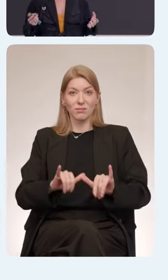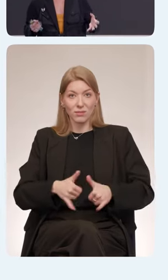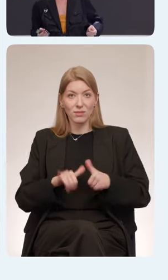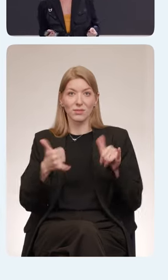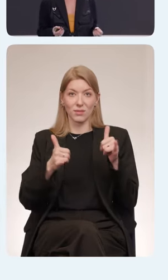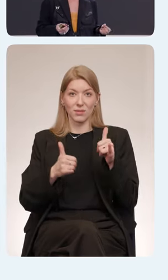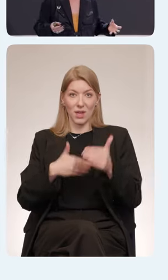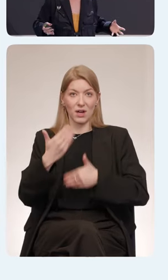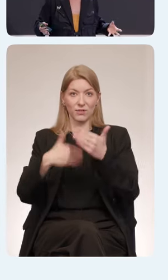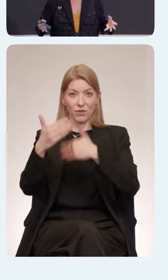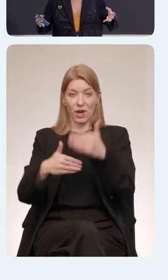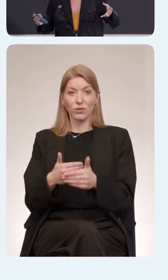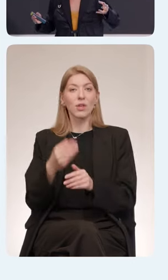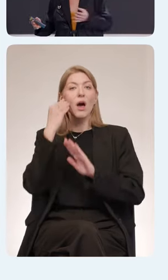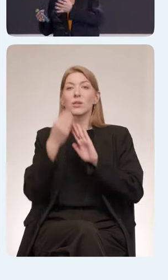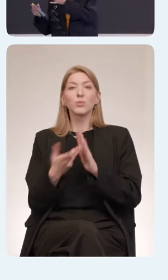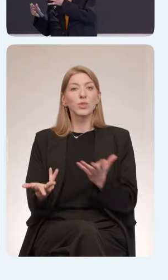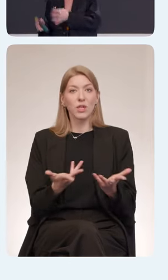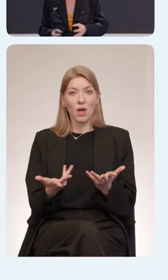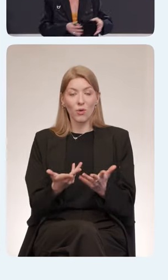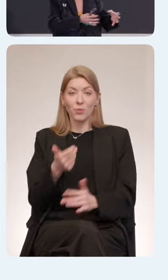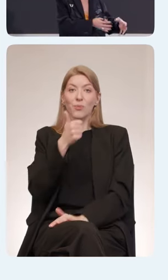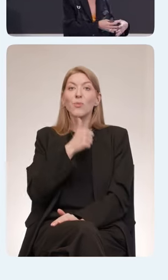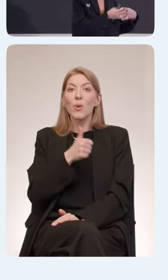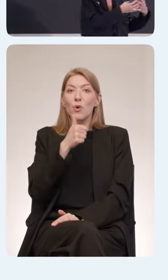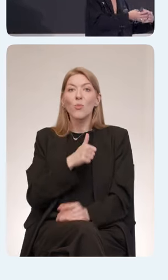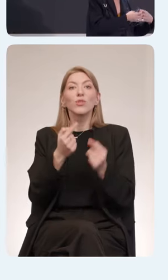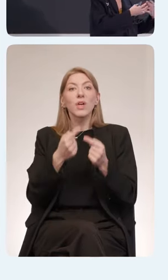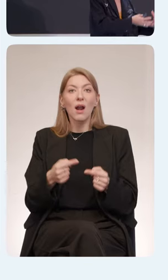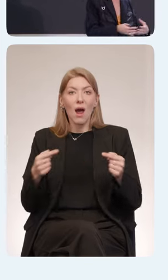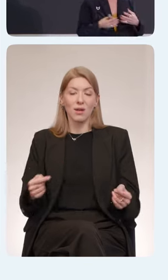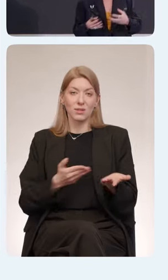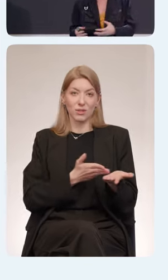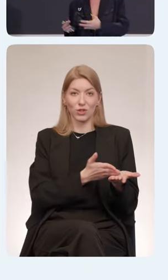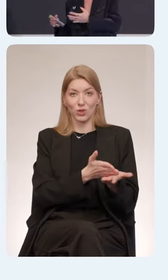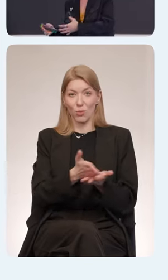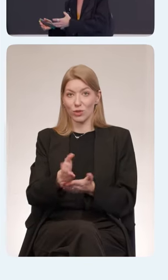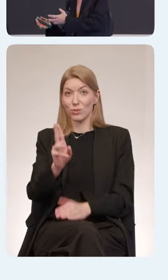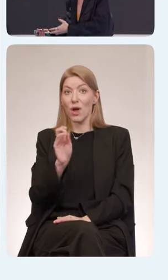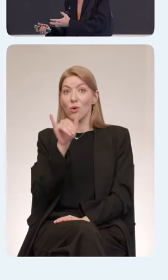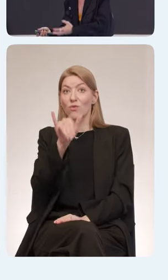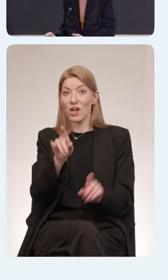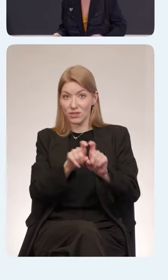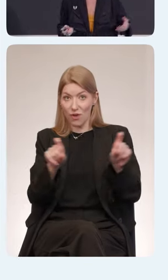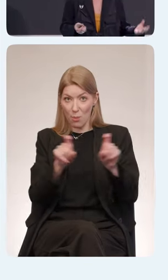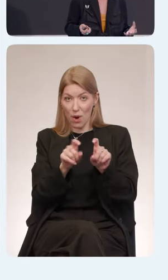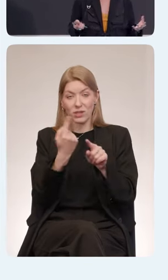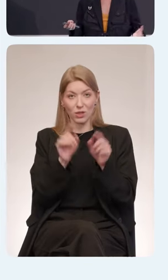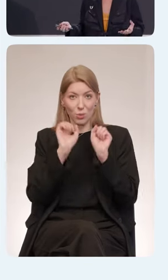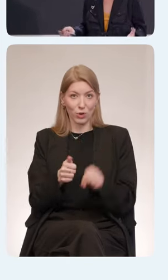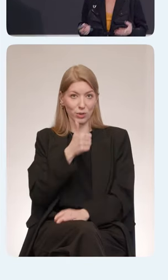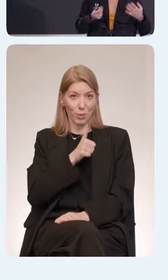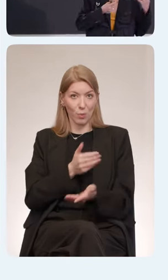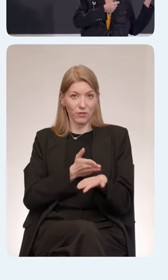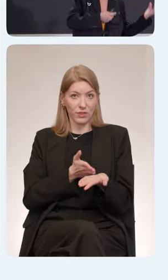Что это значит? Это значит то, что попробуйте разные способы, как в вашей компании это можно сделать. Например,